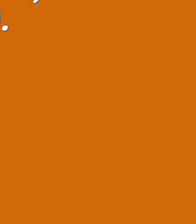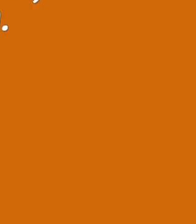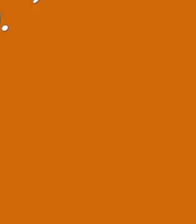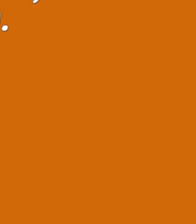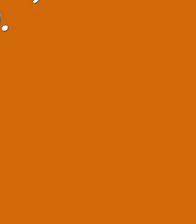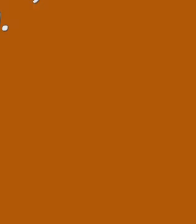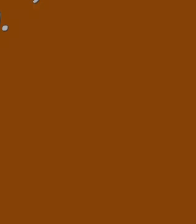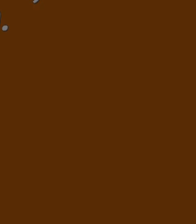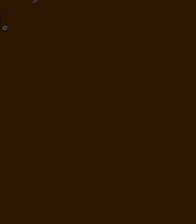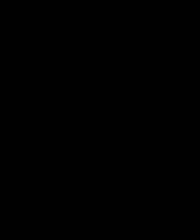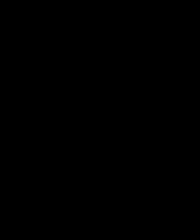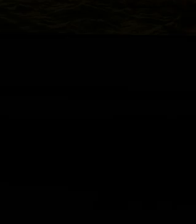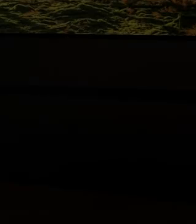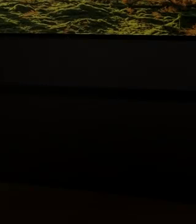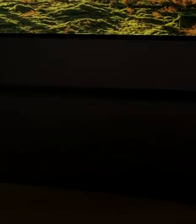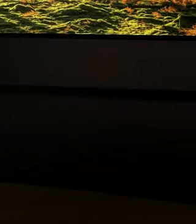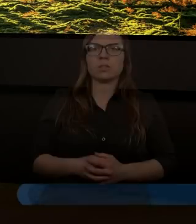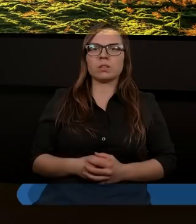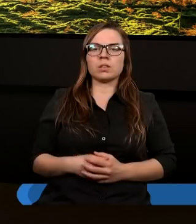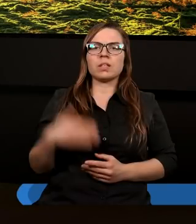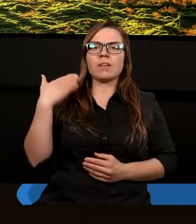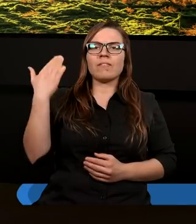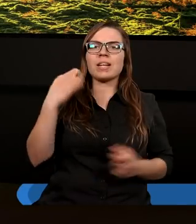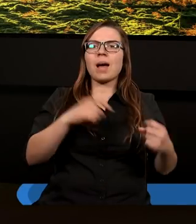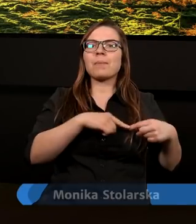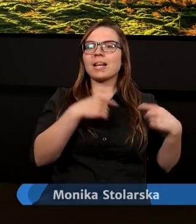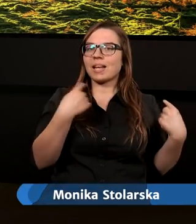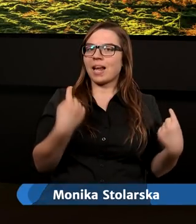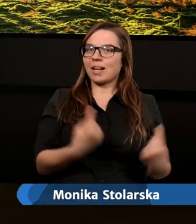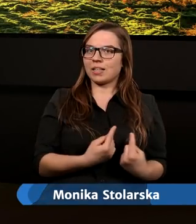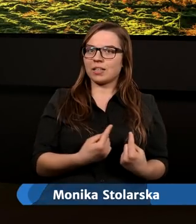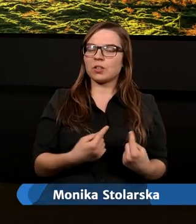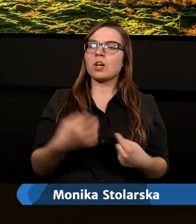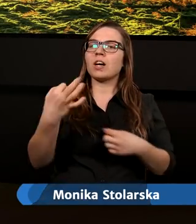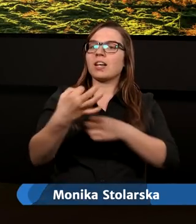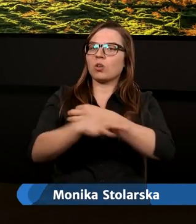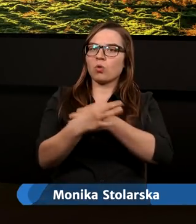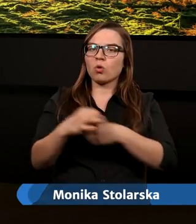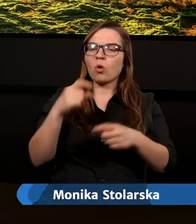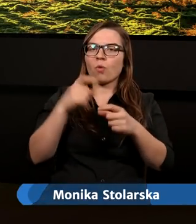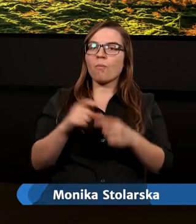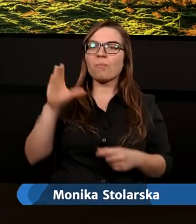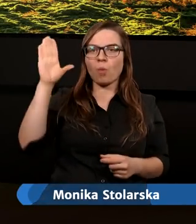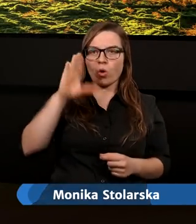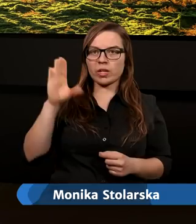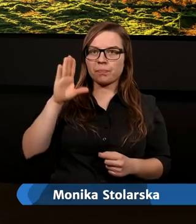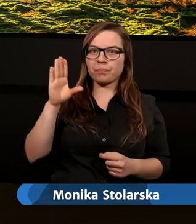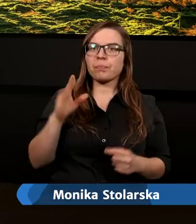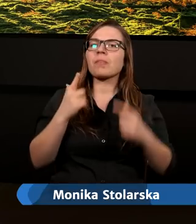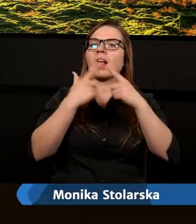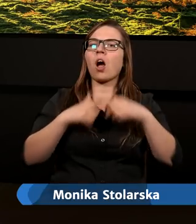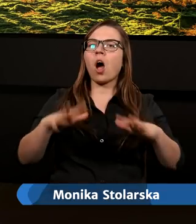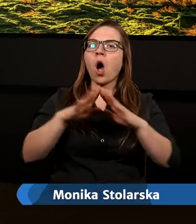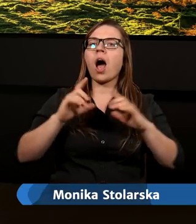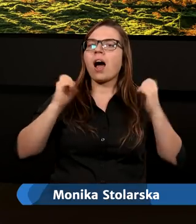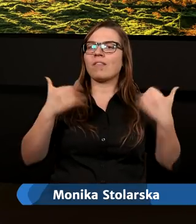Dziękujemy. Witam serdecznie na dzisiejszym studium Słowa Bożego w Kościele